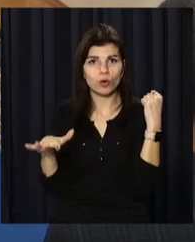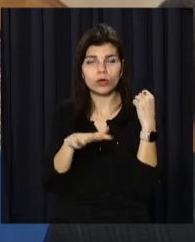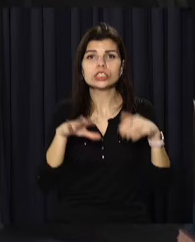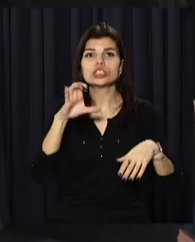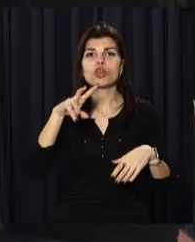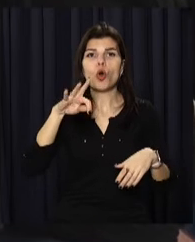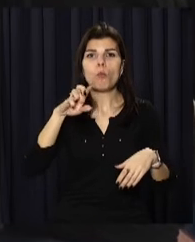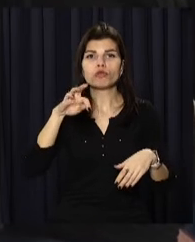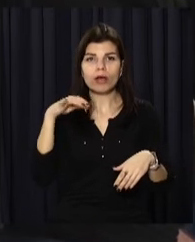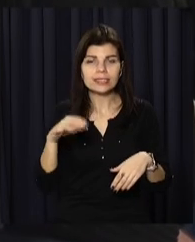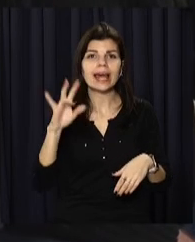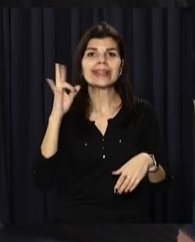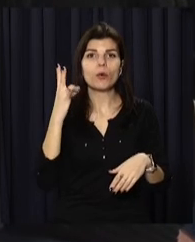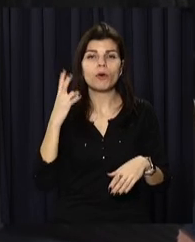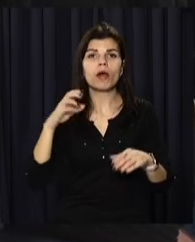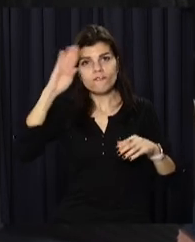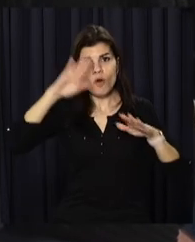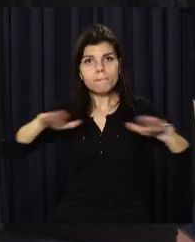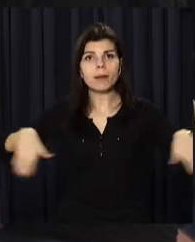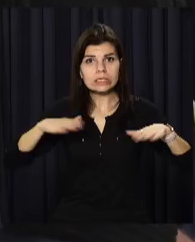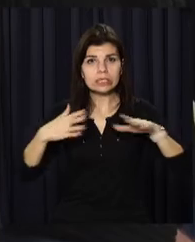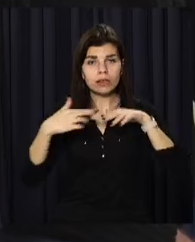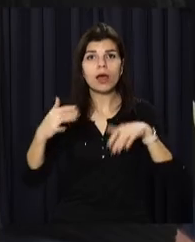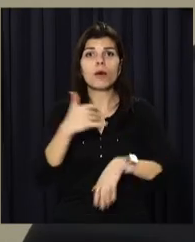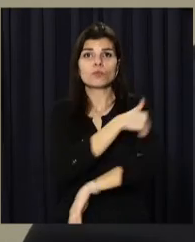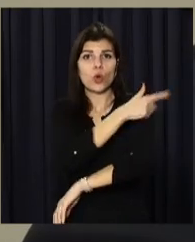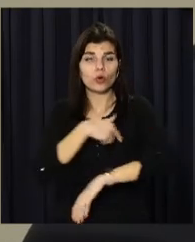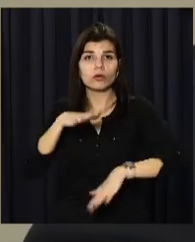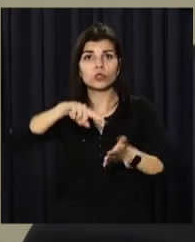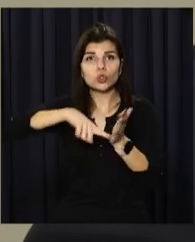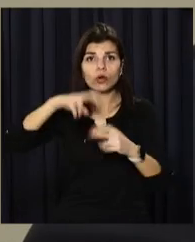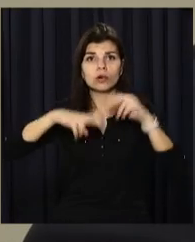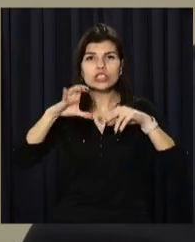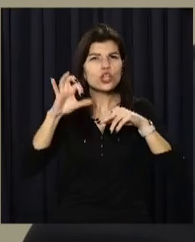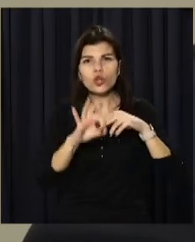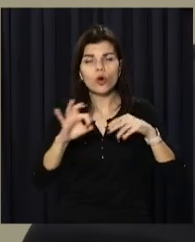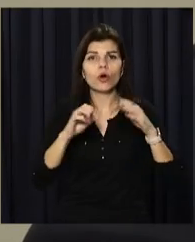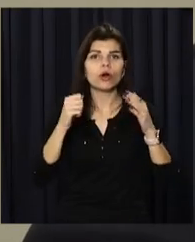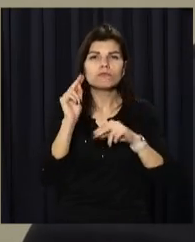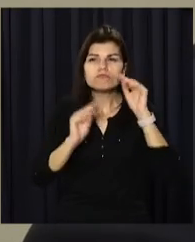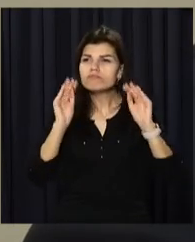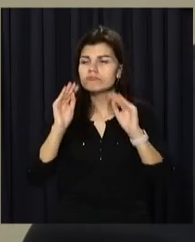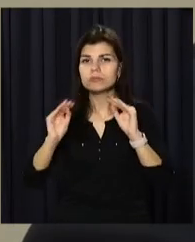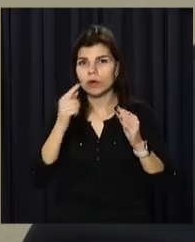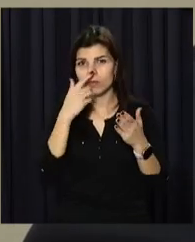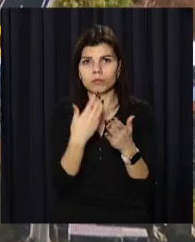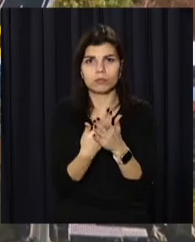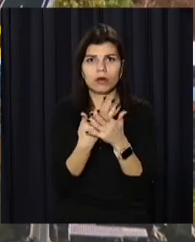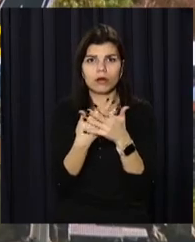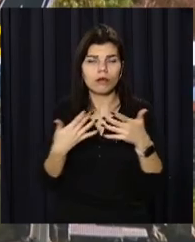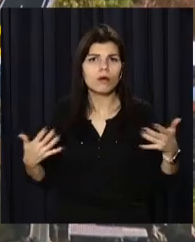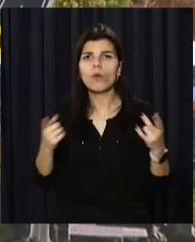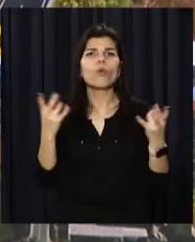Нікополі побудували басейни. Щодо медицини, 16 амбулаторій, побудовані з нуля, закупили більш ніж одиниць